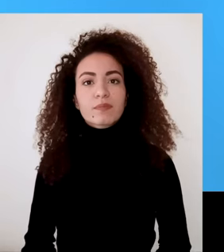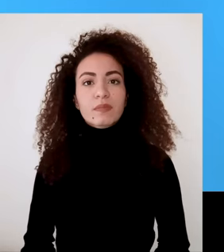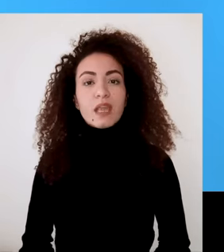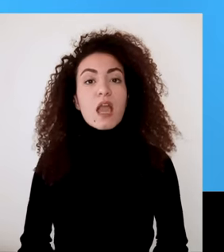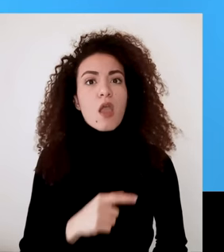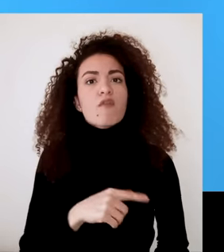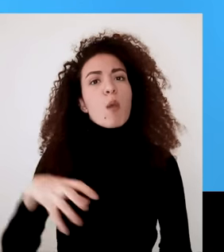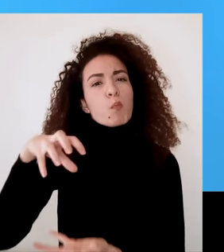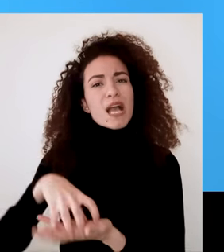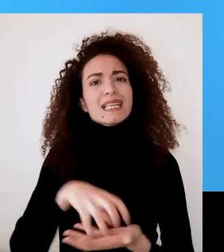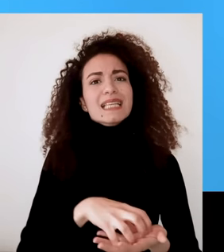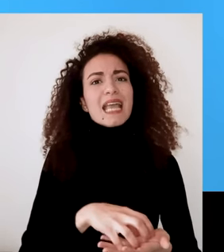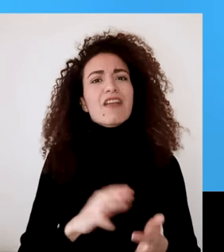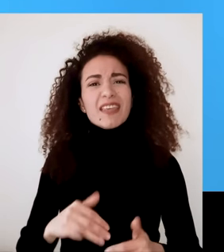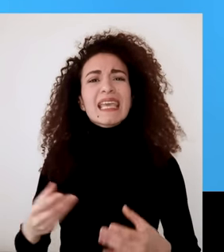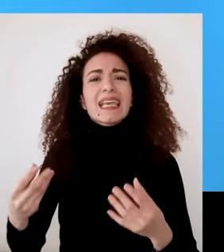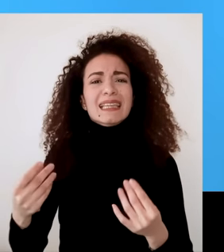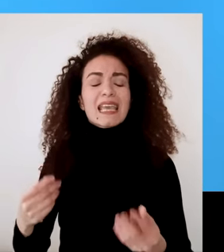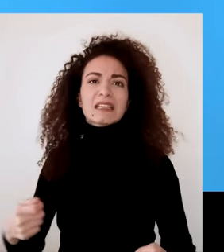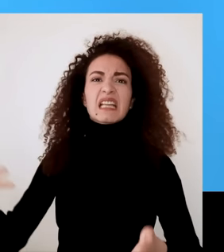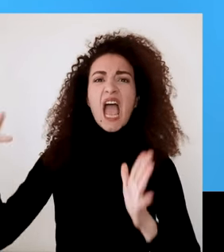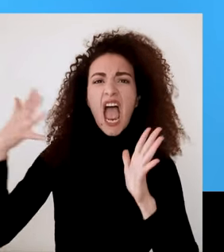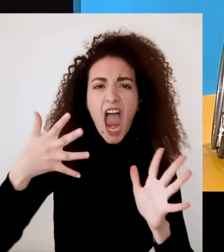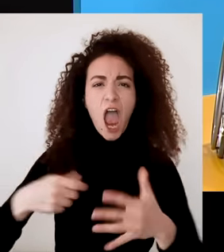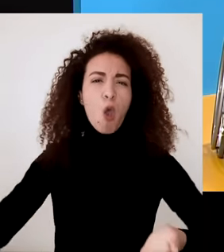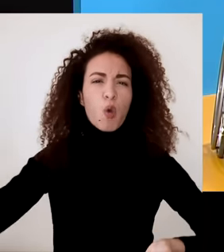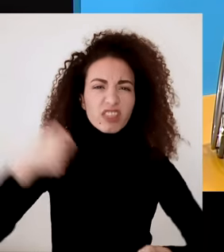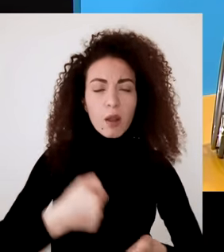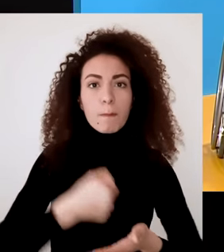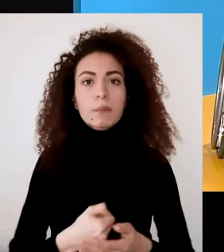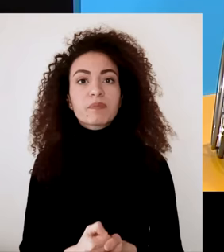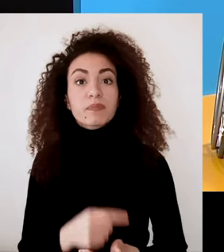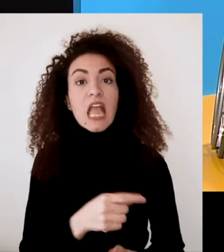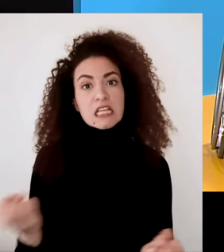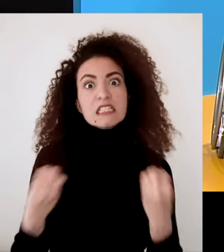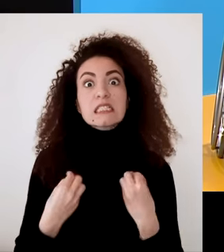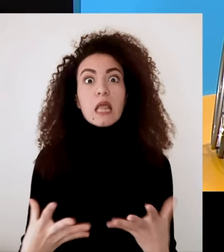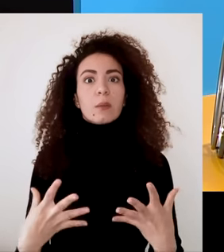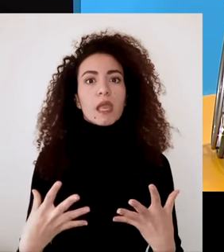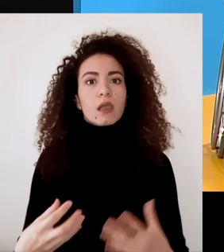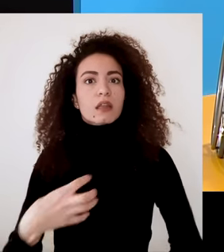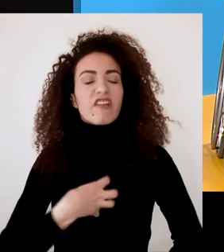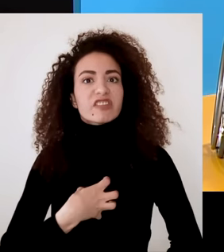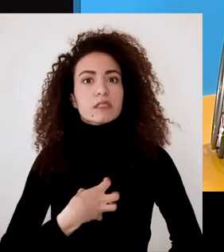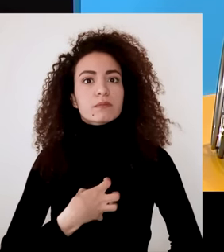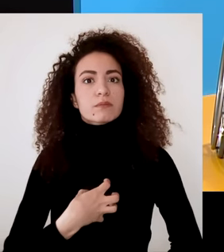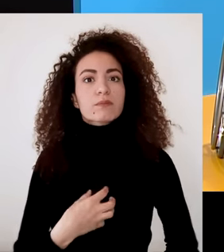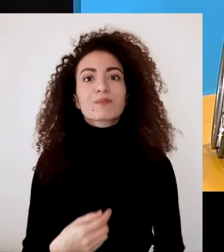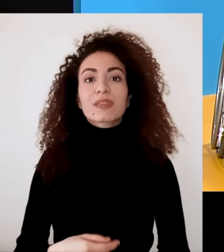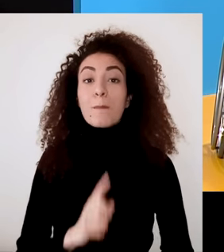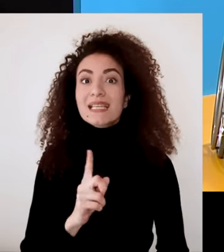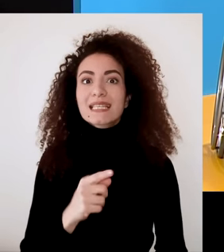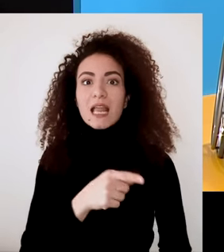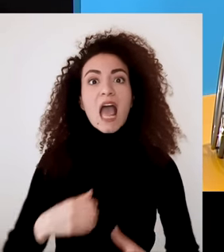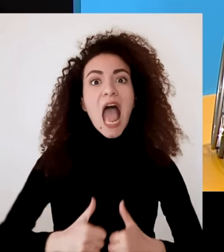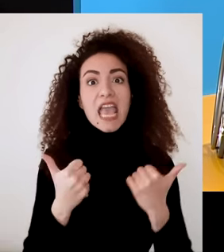على موضوع اختبارات الإساءة داخل مؤسسات أو بمختلف الأماكن الصدمة والجروحات النفسية والجسدية اللي ممكن تنتج عن هيك اختبار